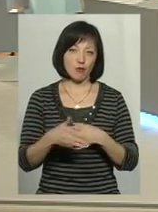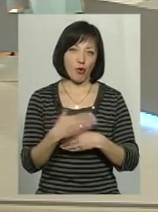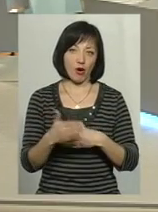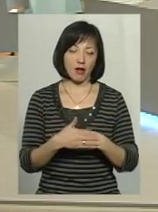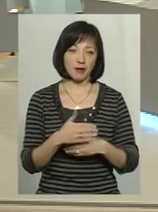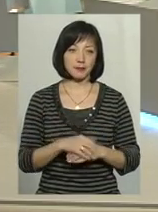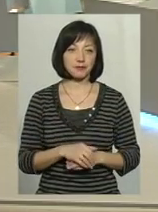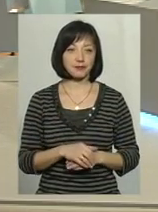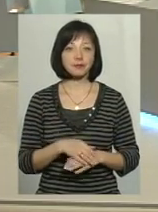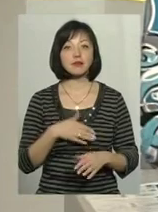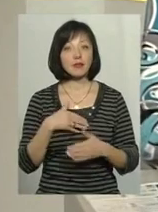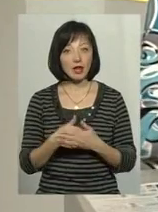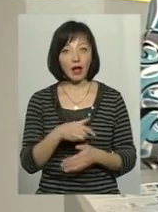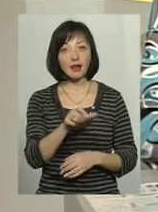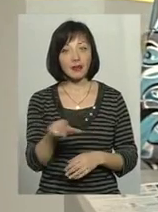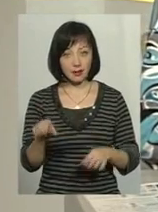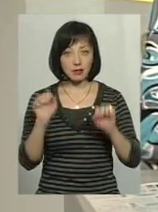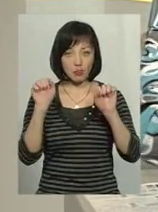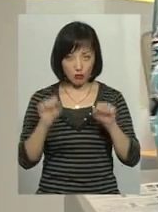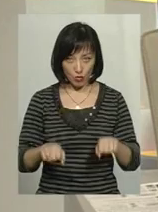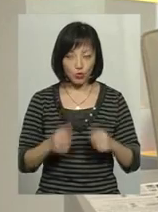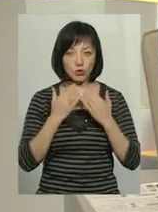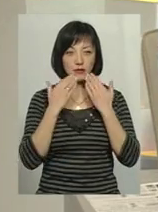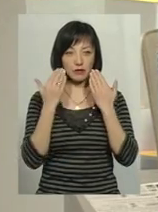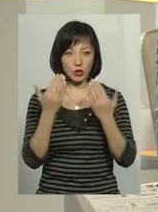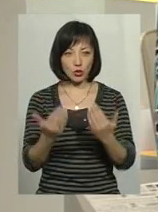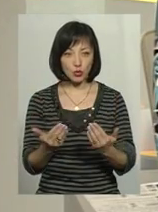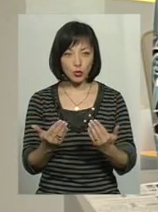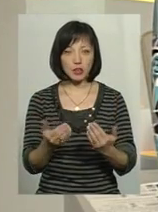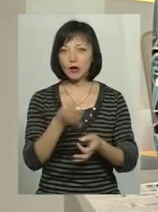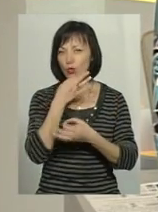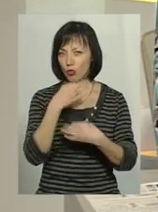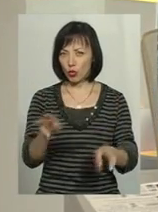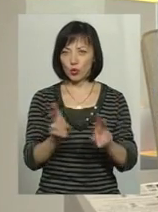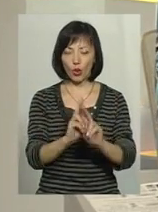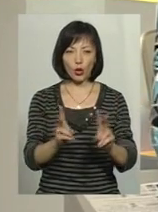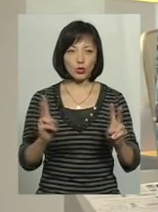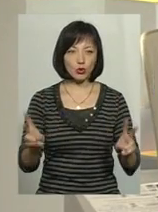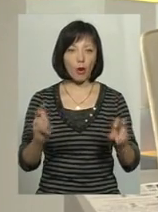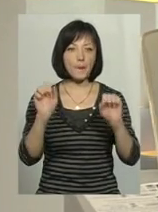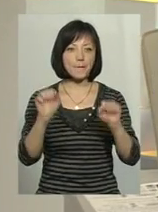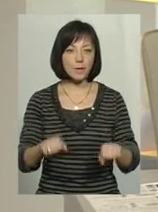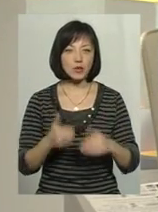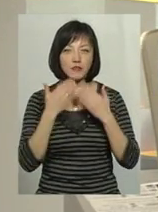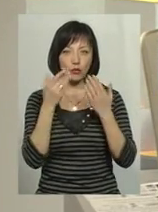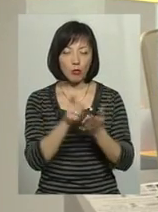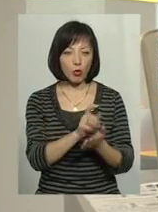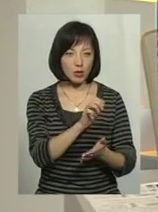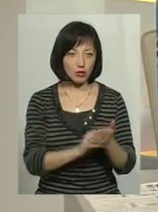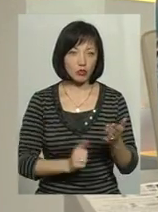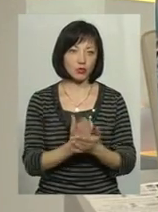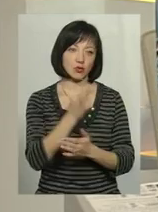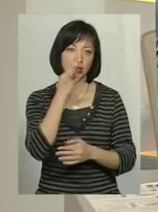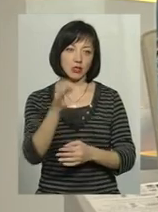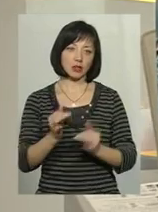громадські активісти можуть звернутися, і, я так розумію, будь-хто, так? Може звернутися до фіскальної служби. Сказати,